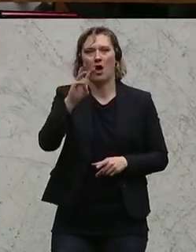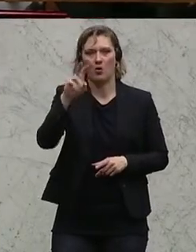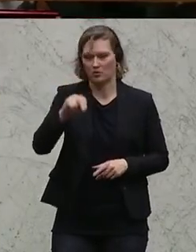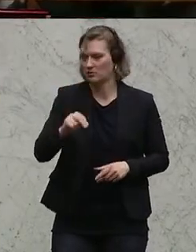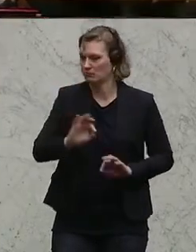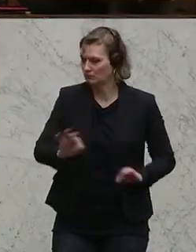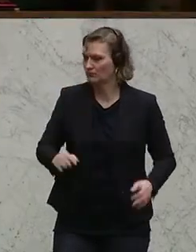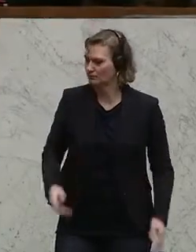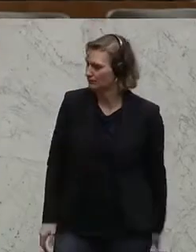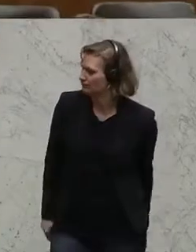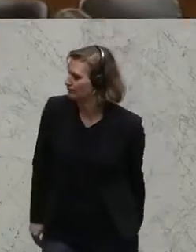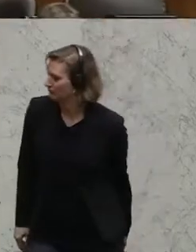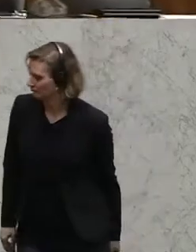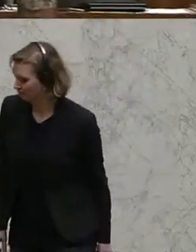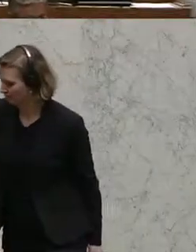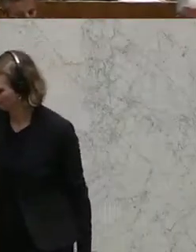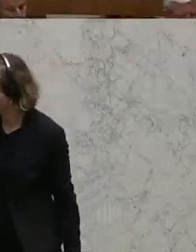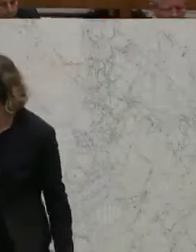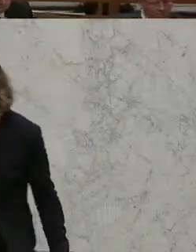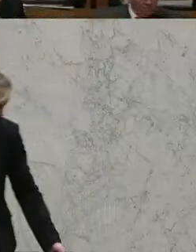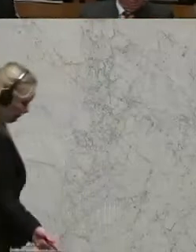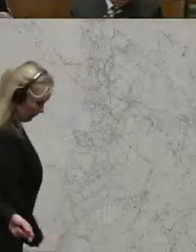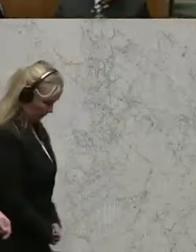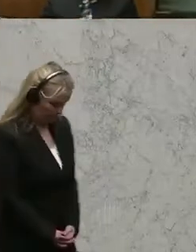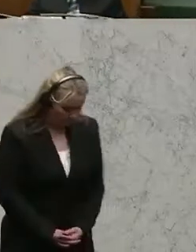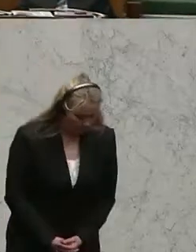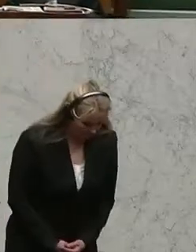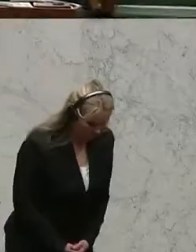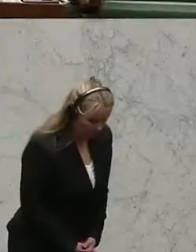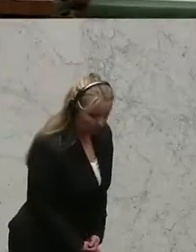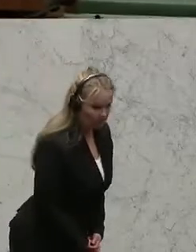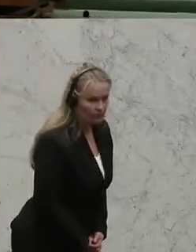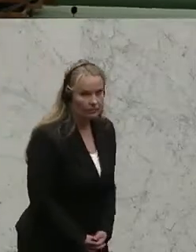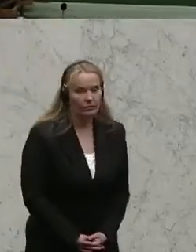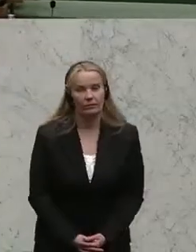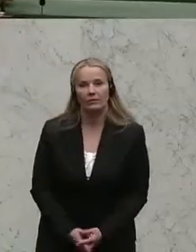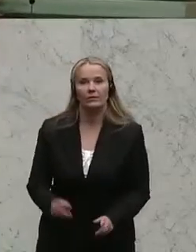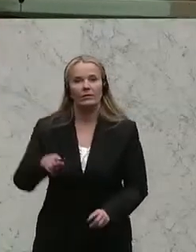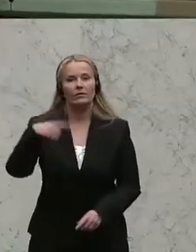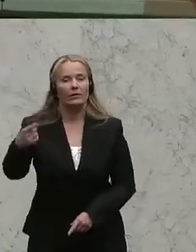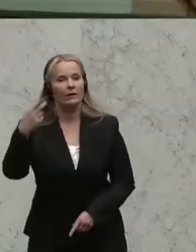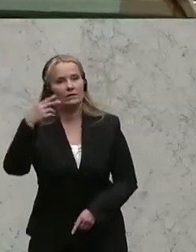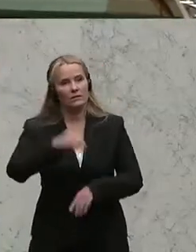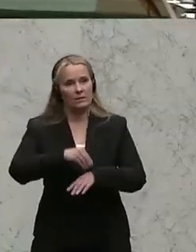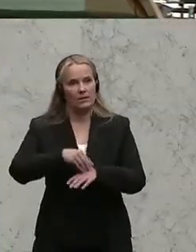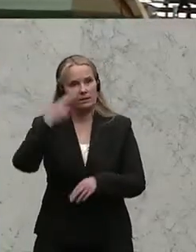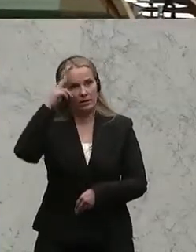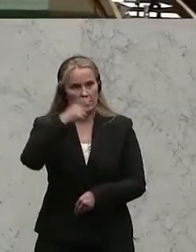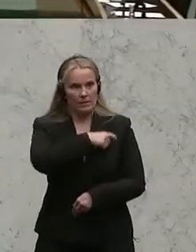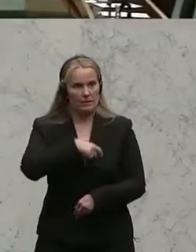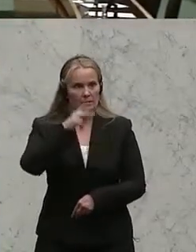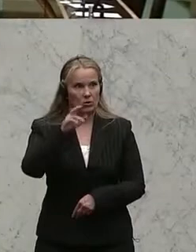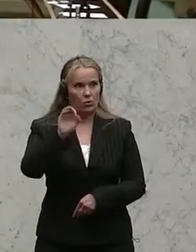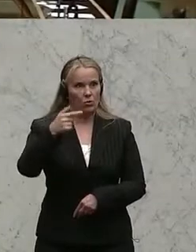Nach über 20 Anträgen auf Einsetzung eines Hypo-Untersuchungsausschusses sei dies nun ein Schlusspunkt unter die Debatte, sagt Elmar